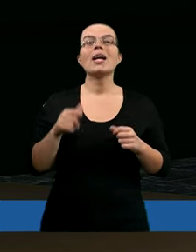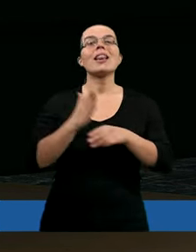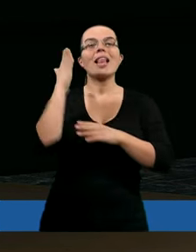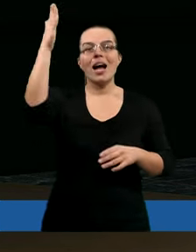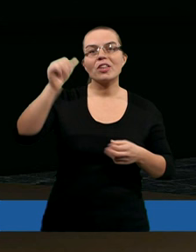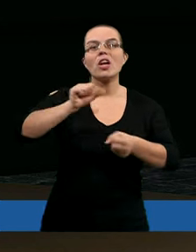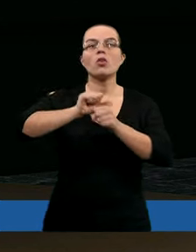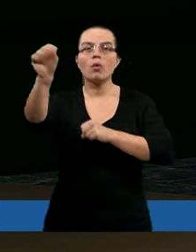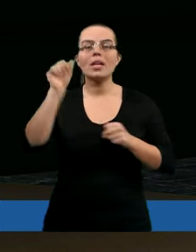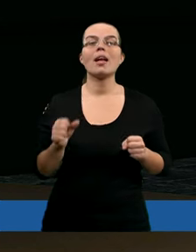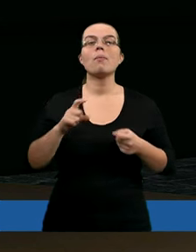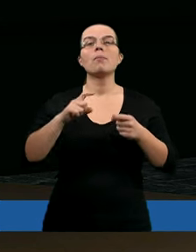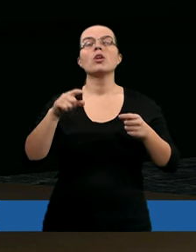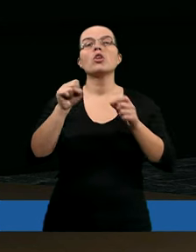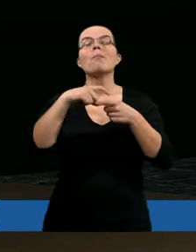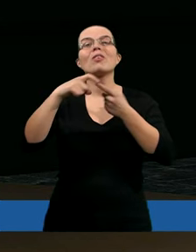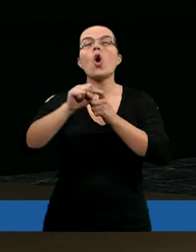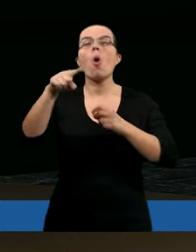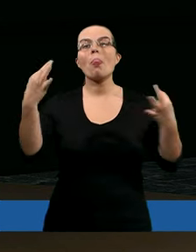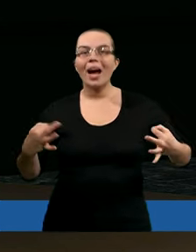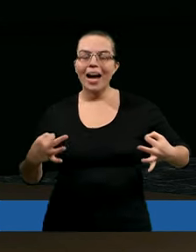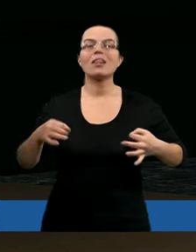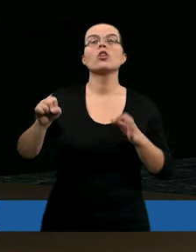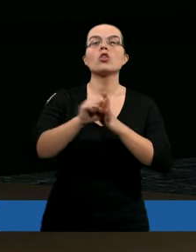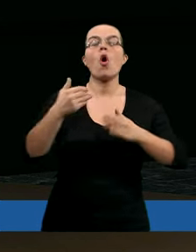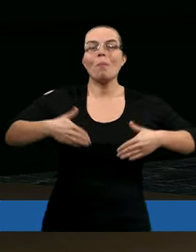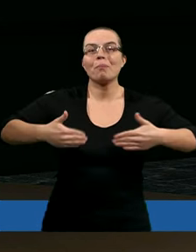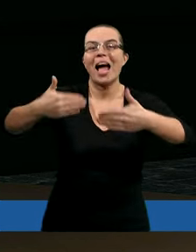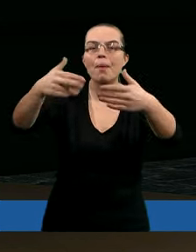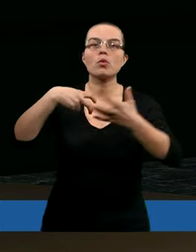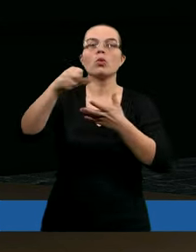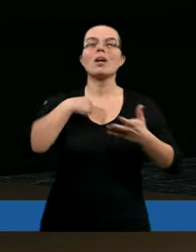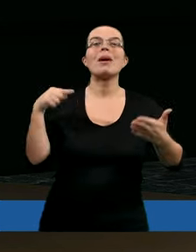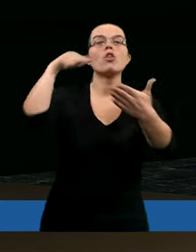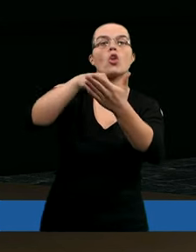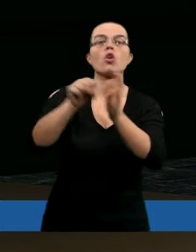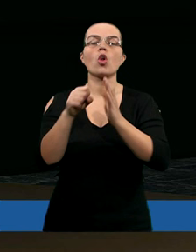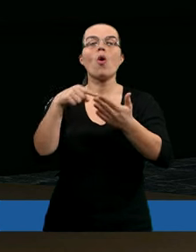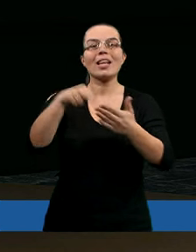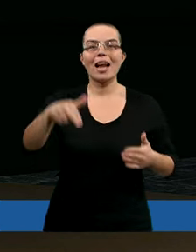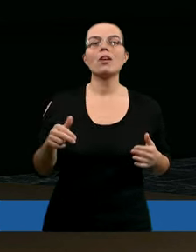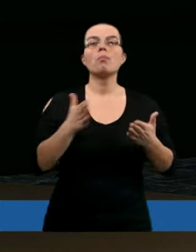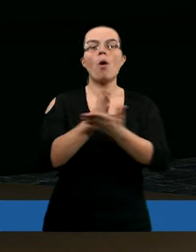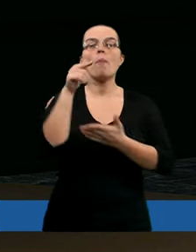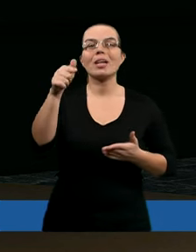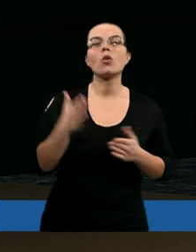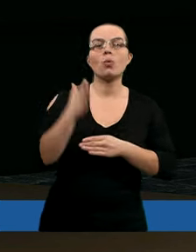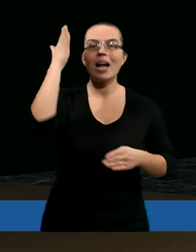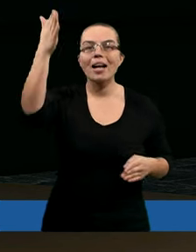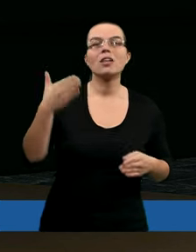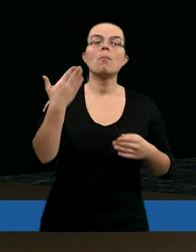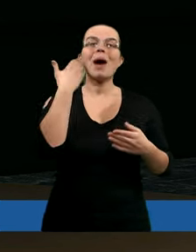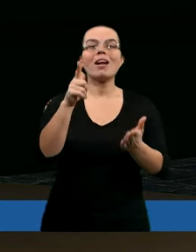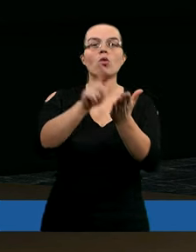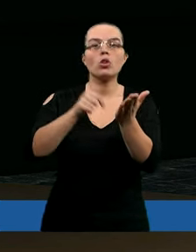Nadzieja nie przywiązuje się do teraźniejszości, i wybiega naprzód, by dotrzeć do celu. I poprzez tę nadzieję bardzo